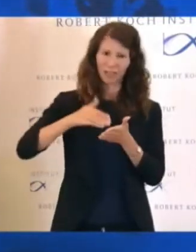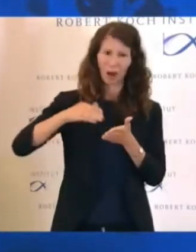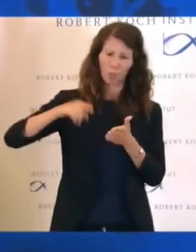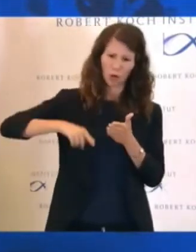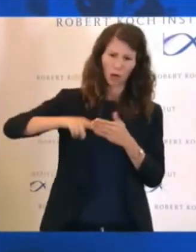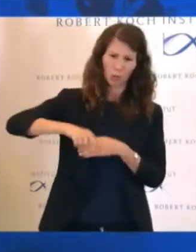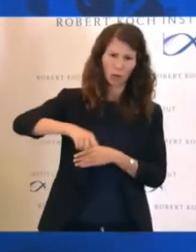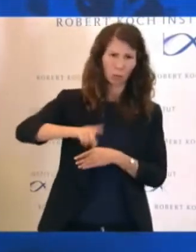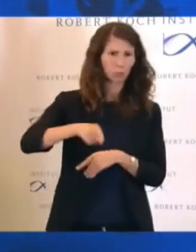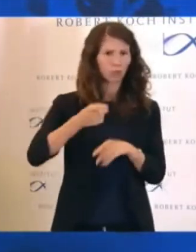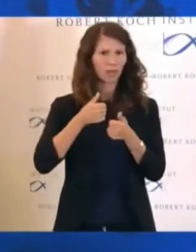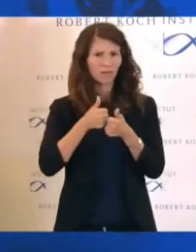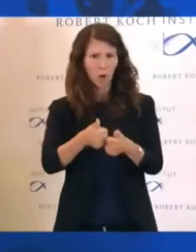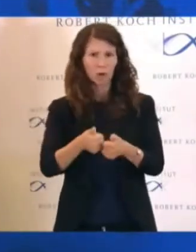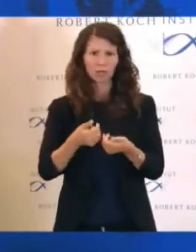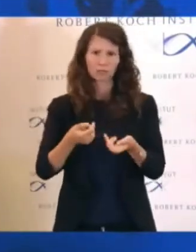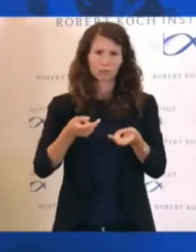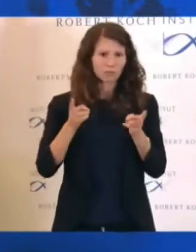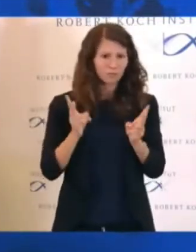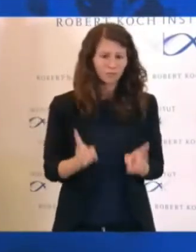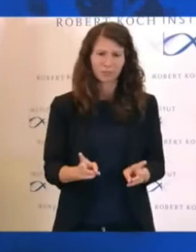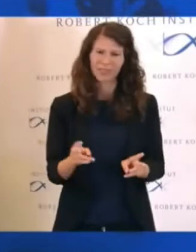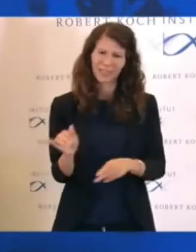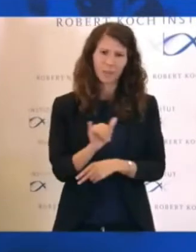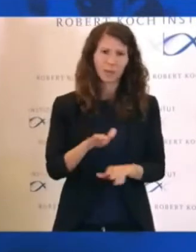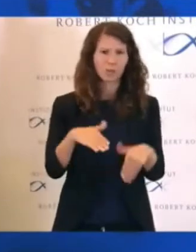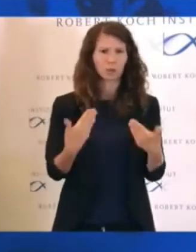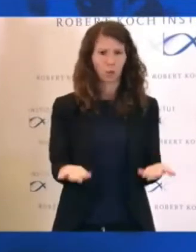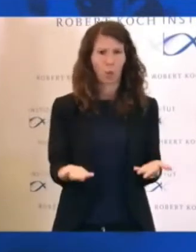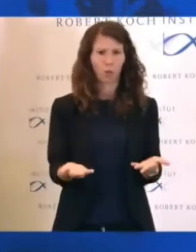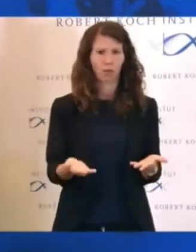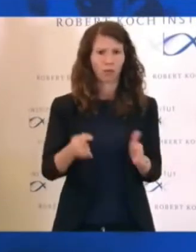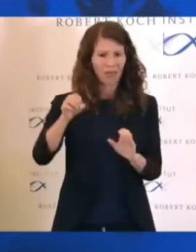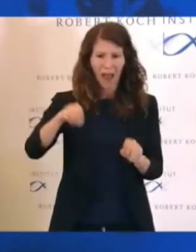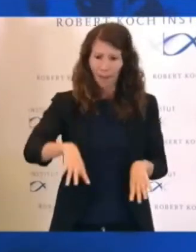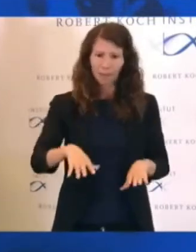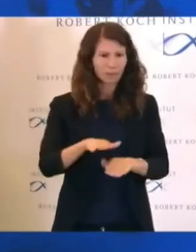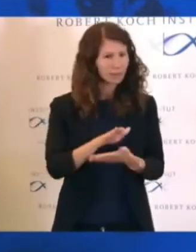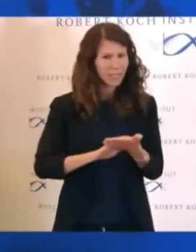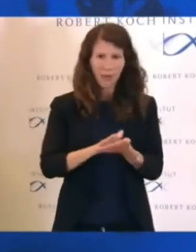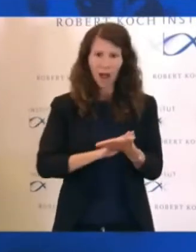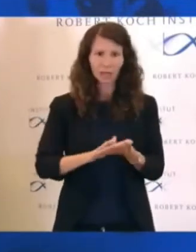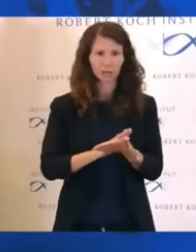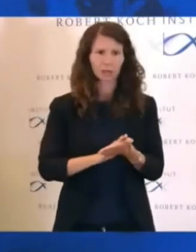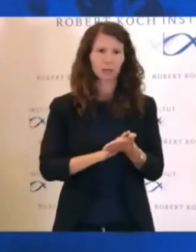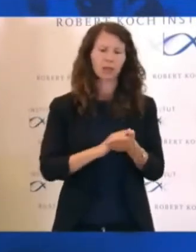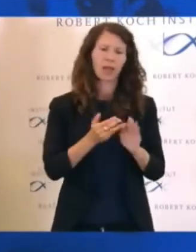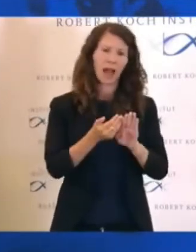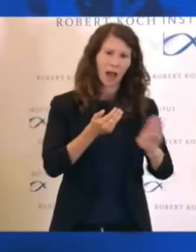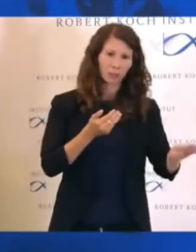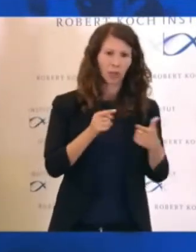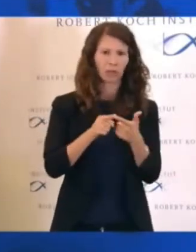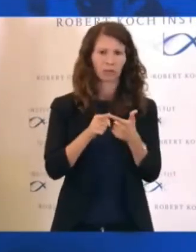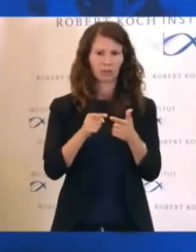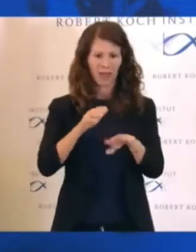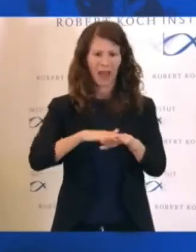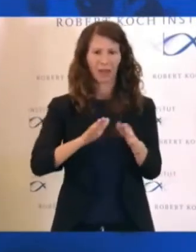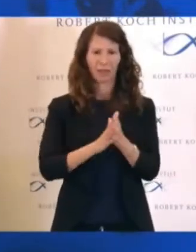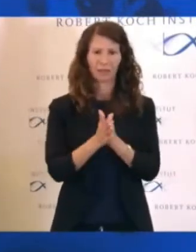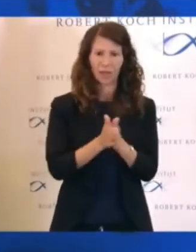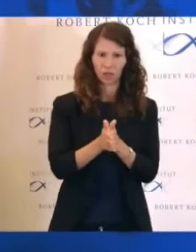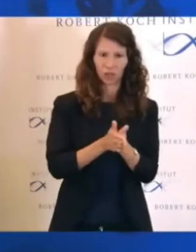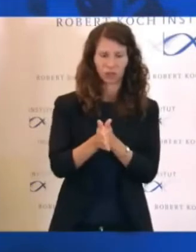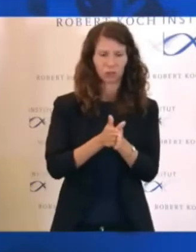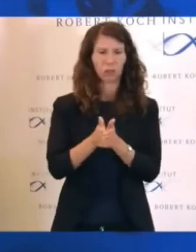der Standard sein, die dürfen überhaupt nie hinterfragt werden. Abstand halten, Händehygiene und dort, wo wir